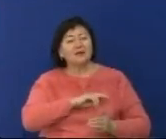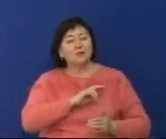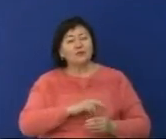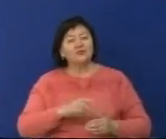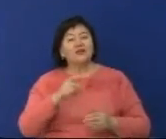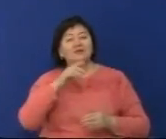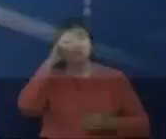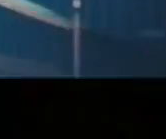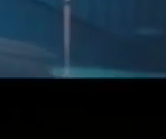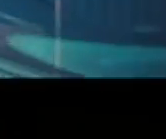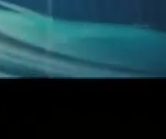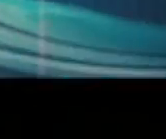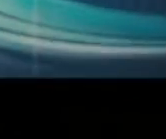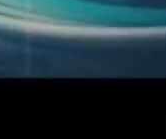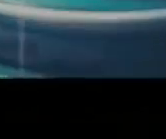бермек.